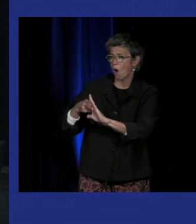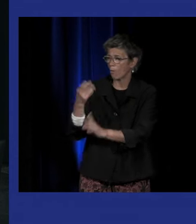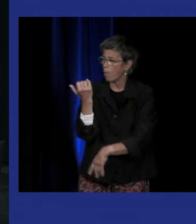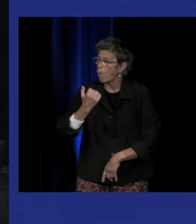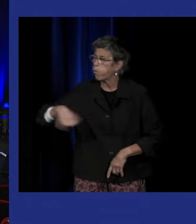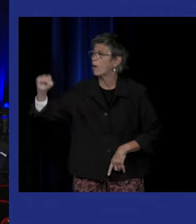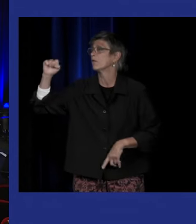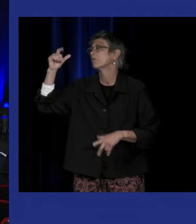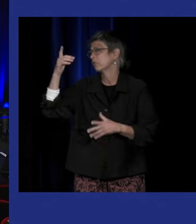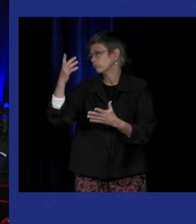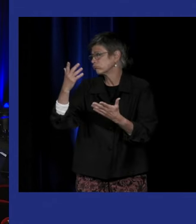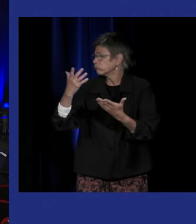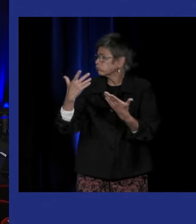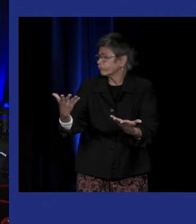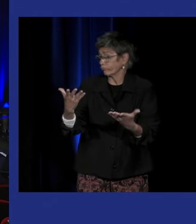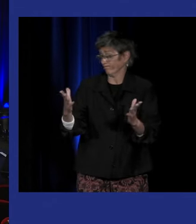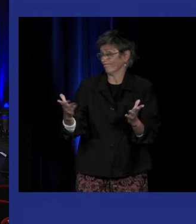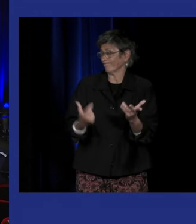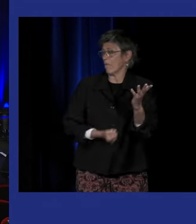les personnes sourdes,